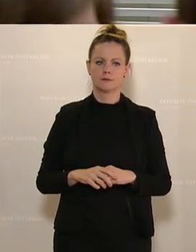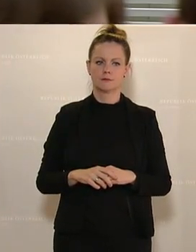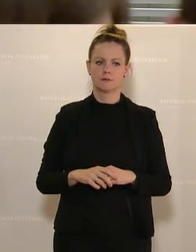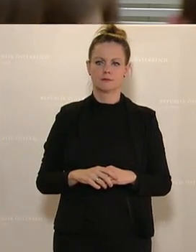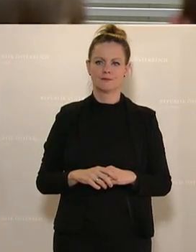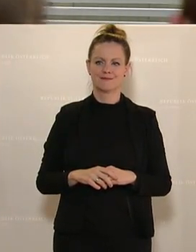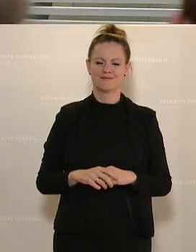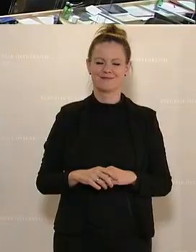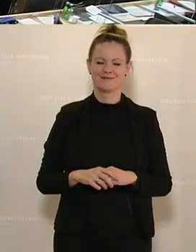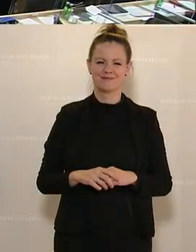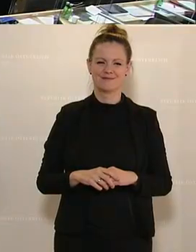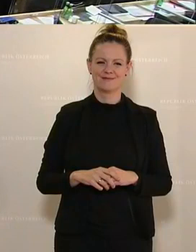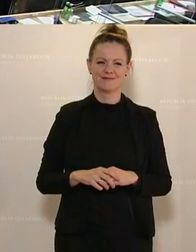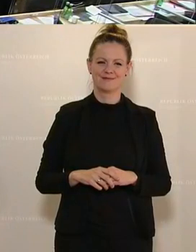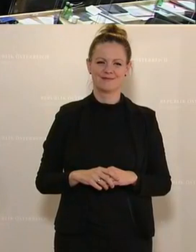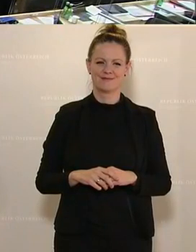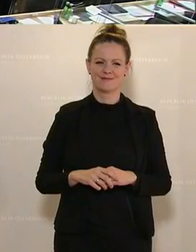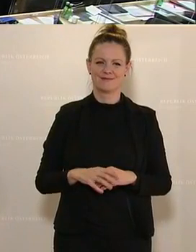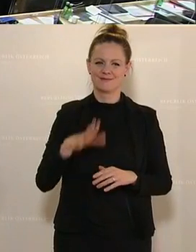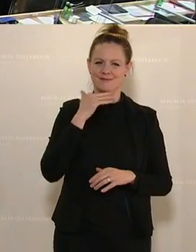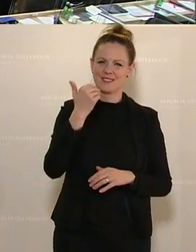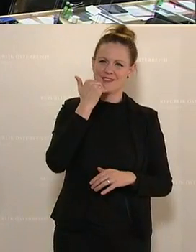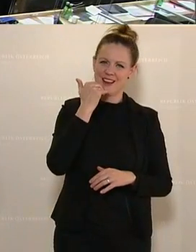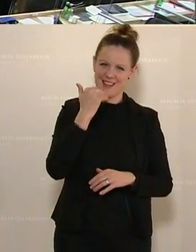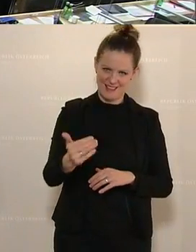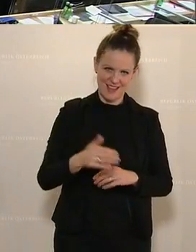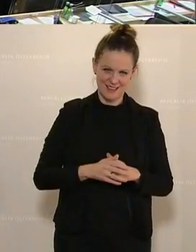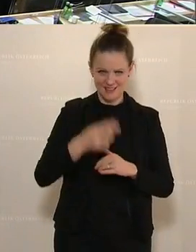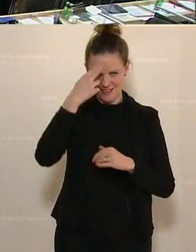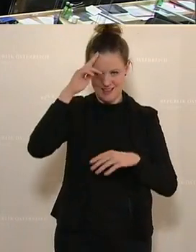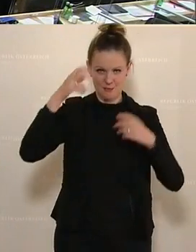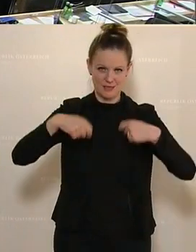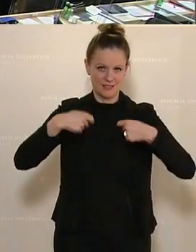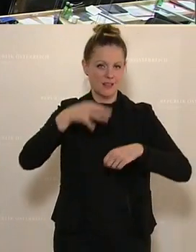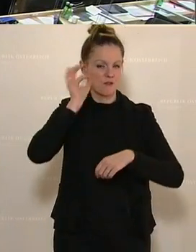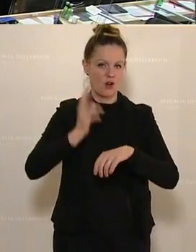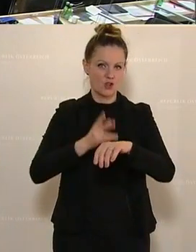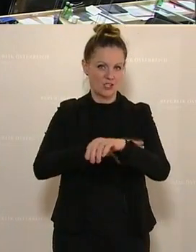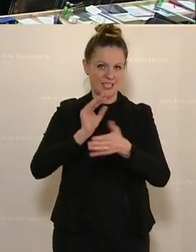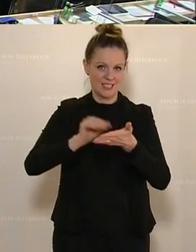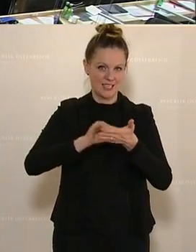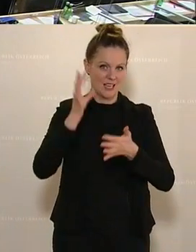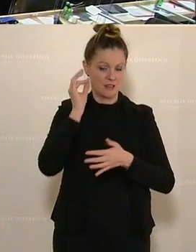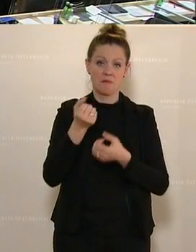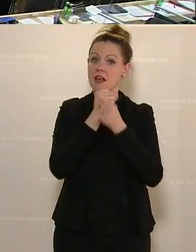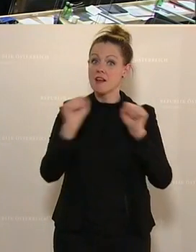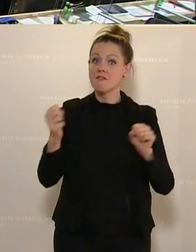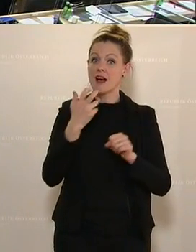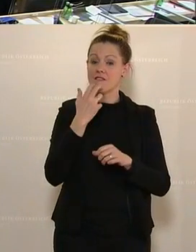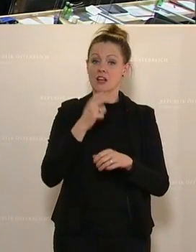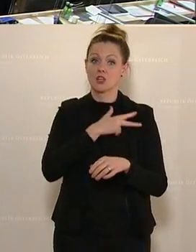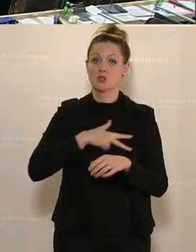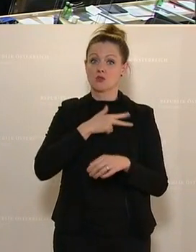Kulturjahr. Vielen Dank, Herr Präsident, geschätzte Frau Staatssekretärin. Ja, das Freiwilliges Sozialjahr